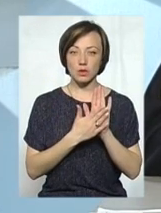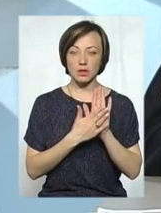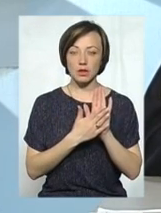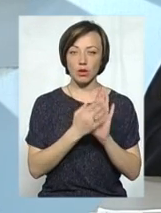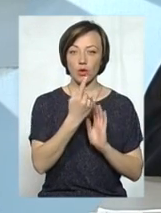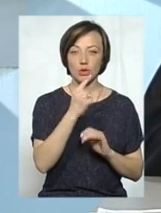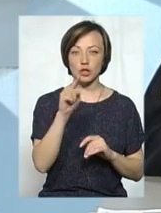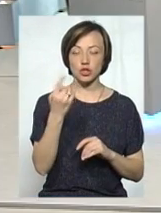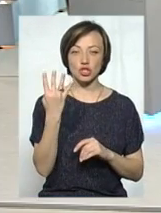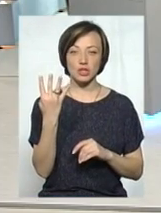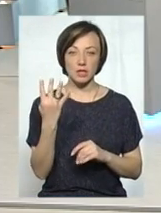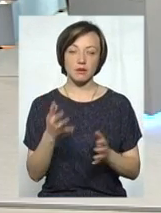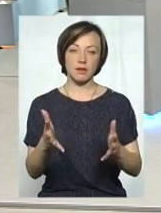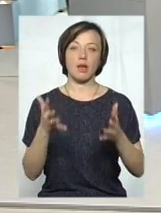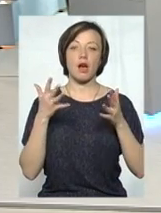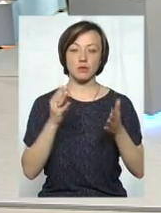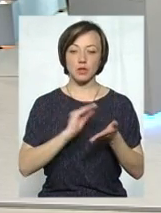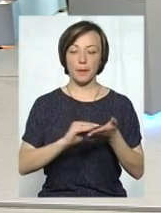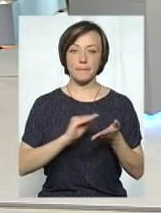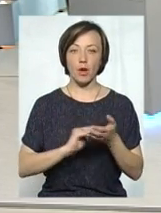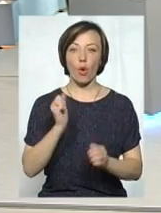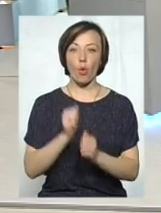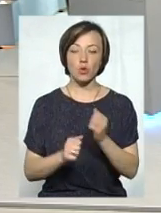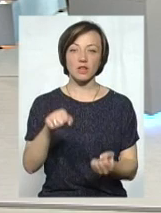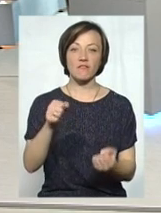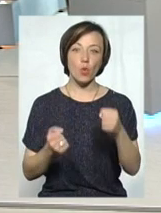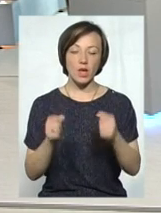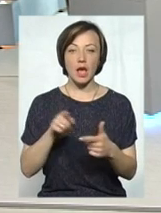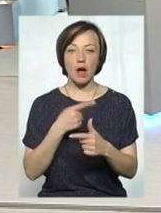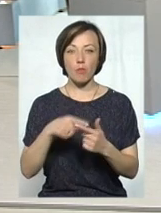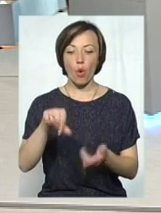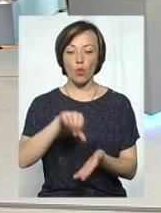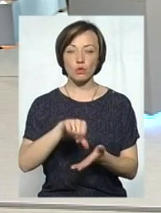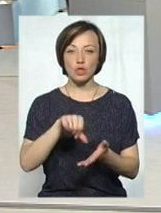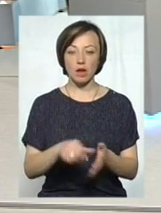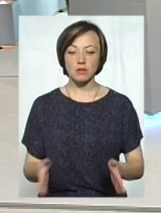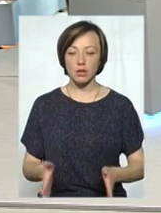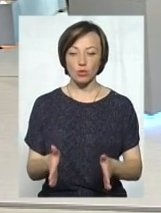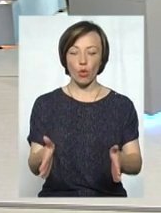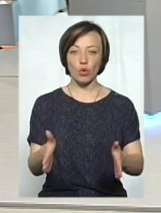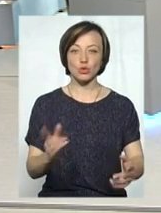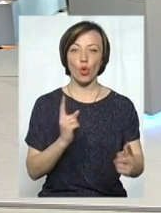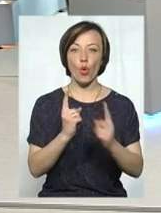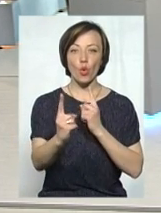.4 чітко ясно зазначено, що кожен водій або учасник дорожнього руху